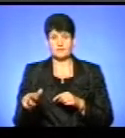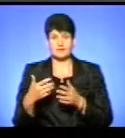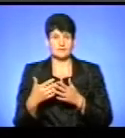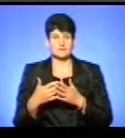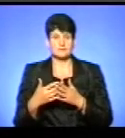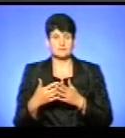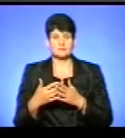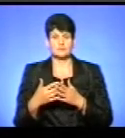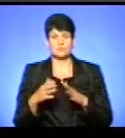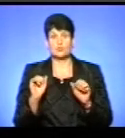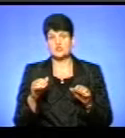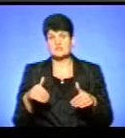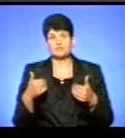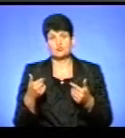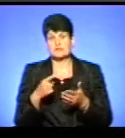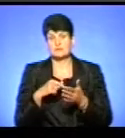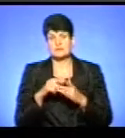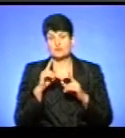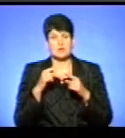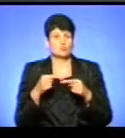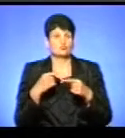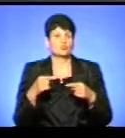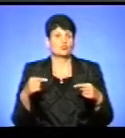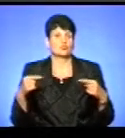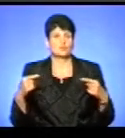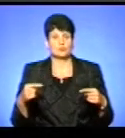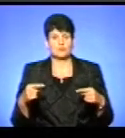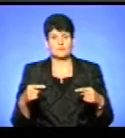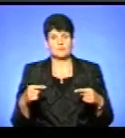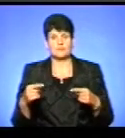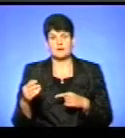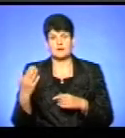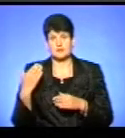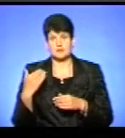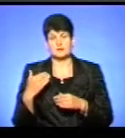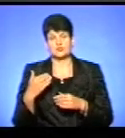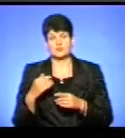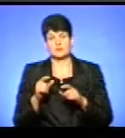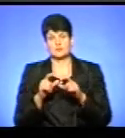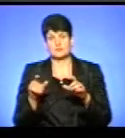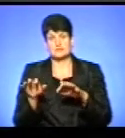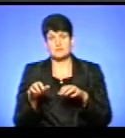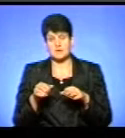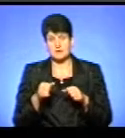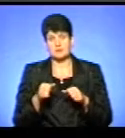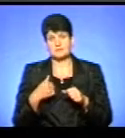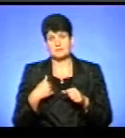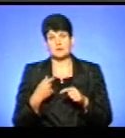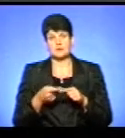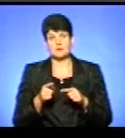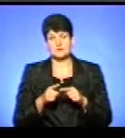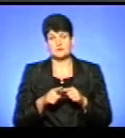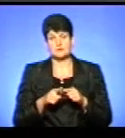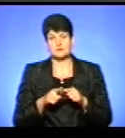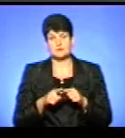наприклад, дзвонитися міською радою будь-яка особа і будь-яку раніше демонтовану тимчасову споруду забрати. І ми цього просто-напросто не